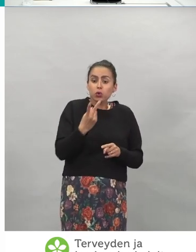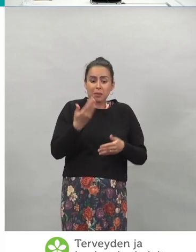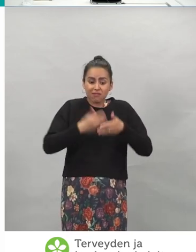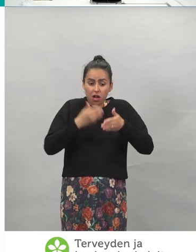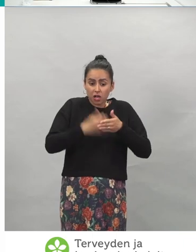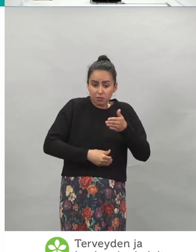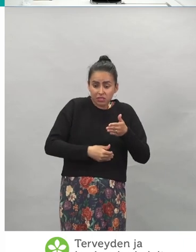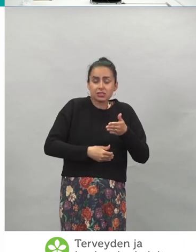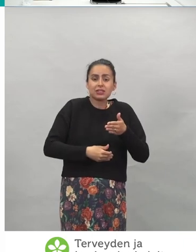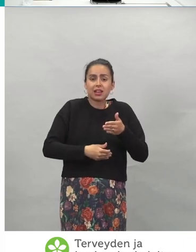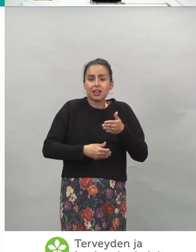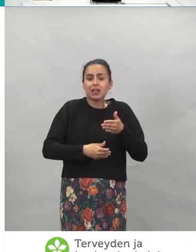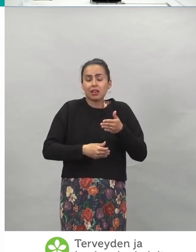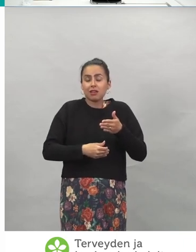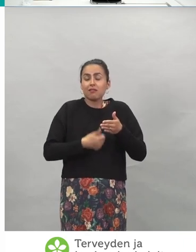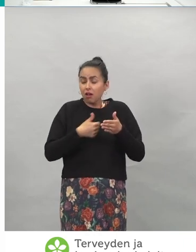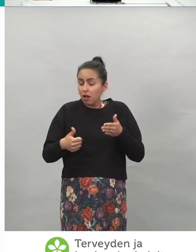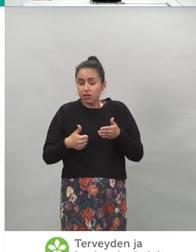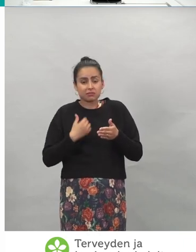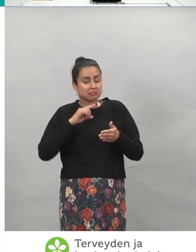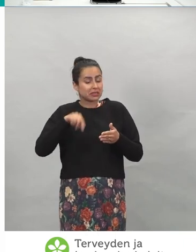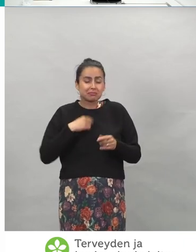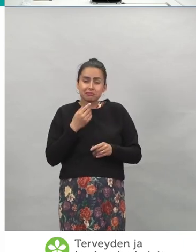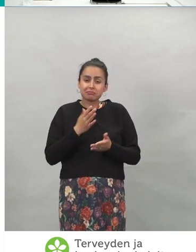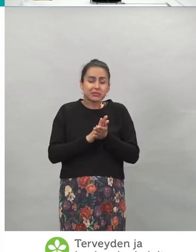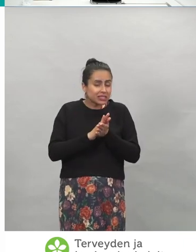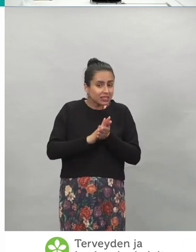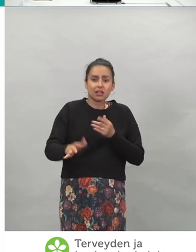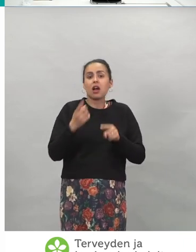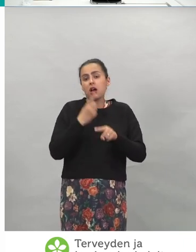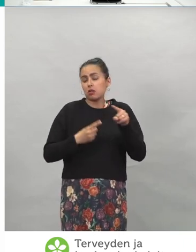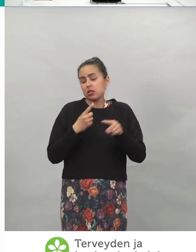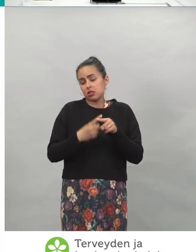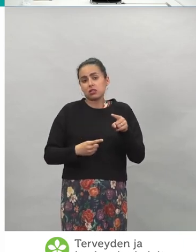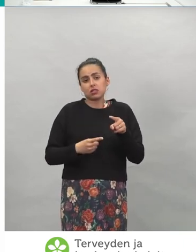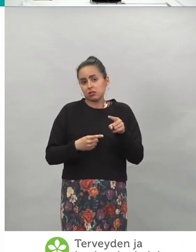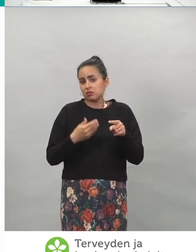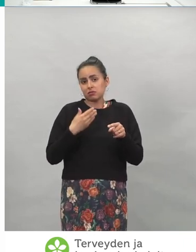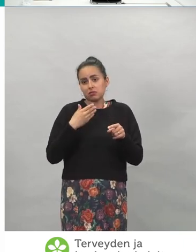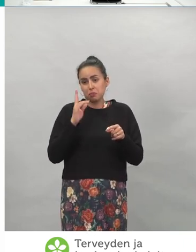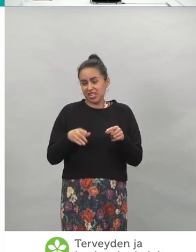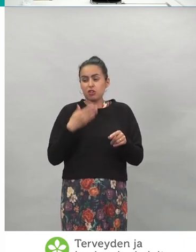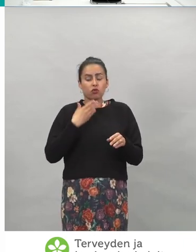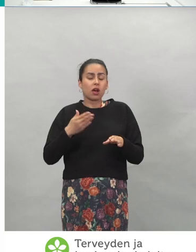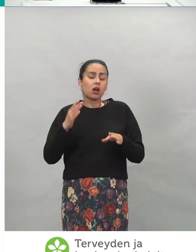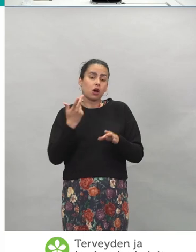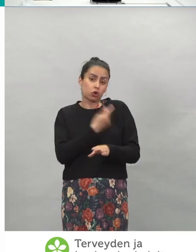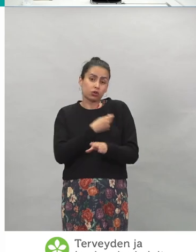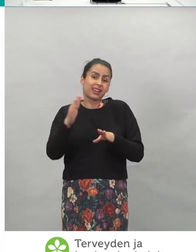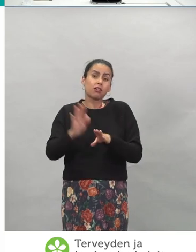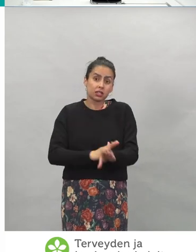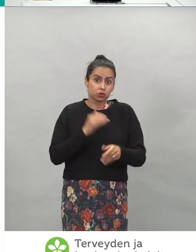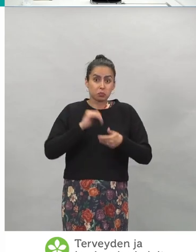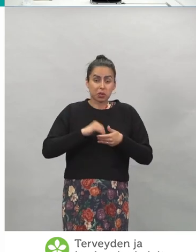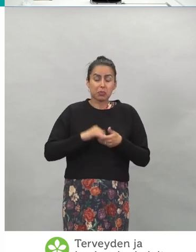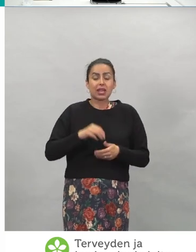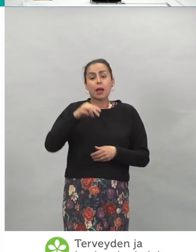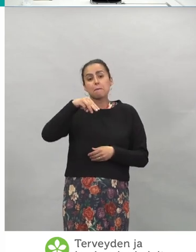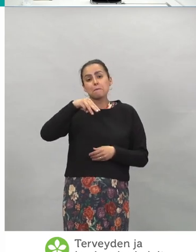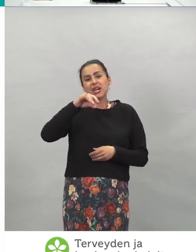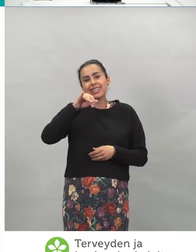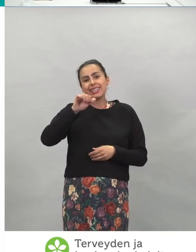valmistajan varassa, niin eihän meillä mitenkään olisi niinkään hyvä rokotekattavuus, kuin mitä Miia teille äsken